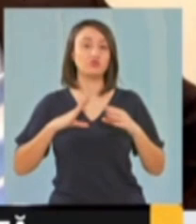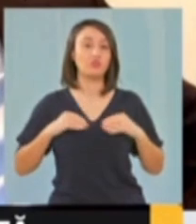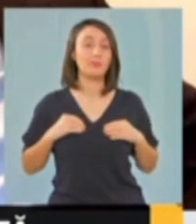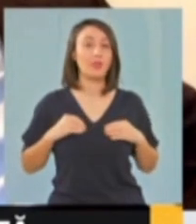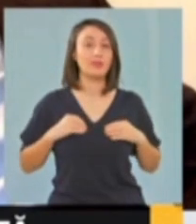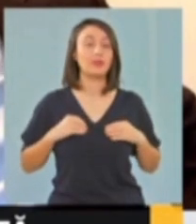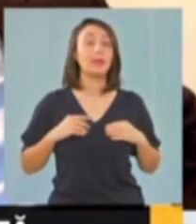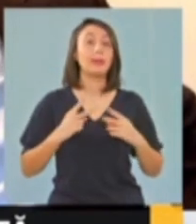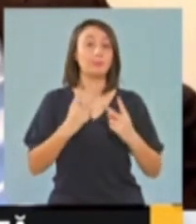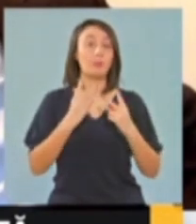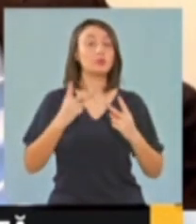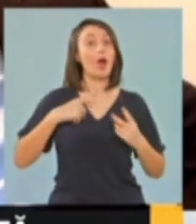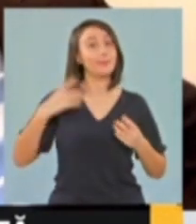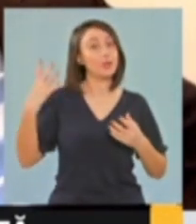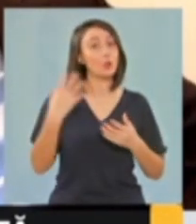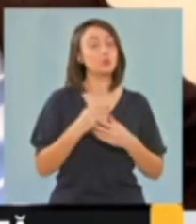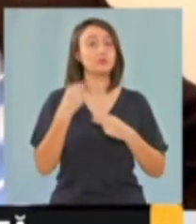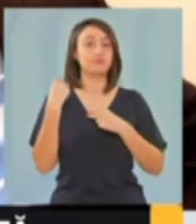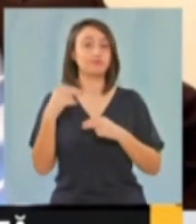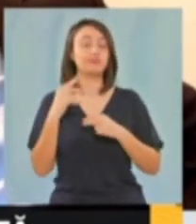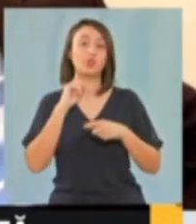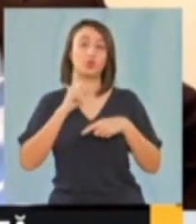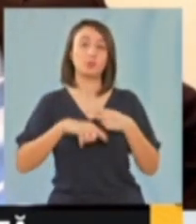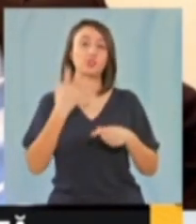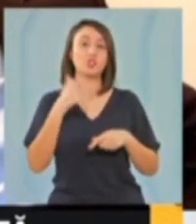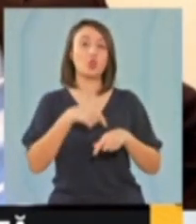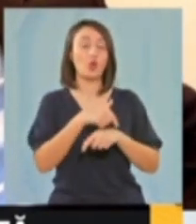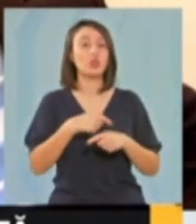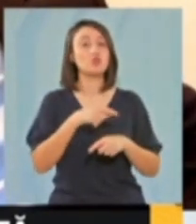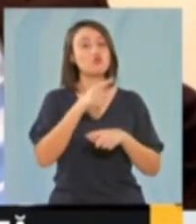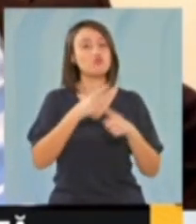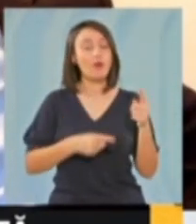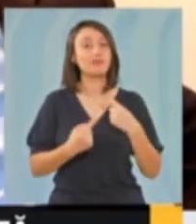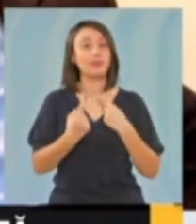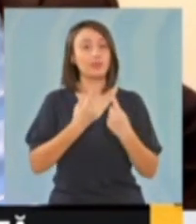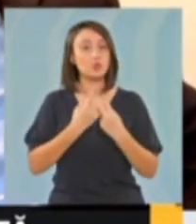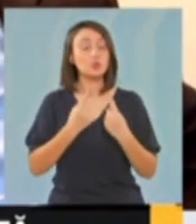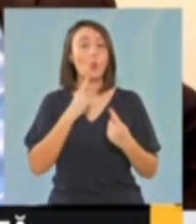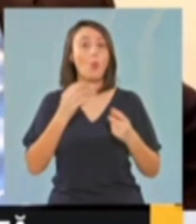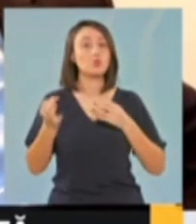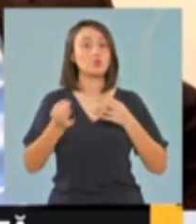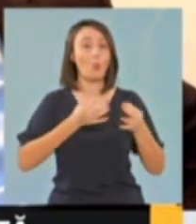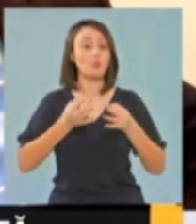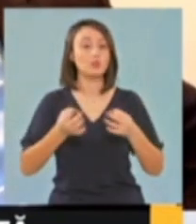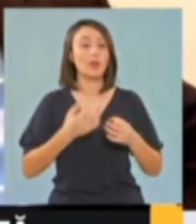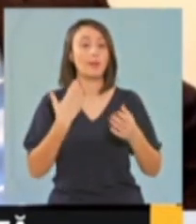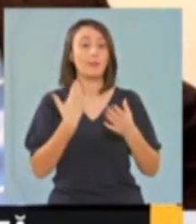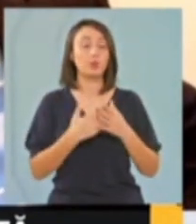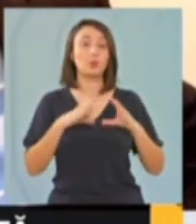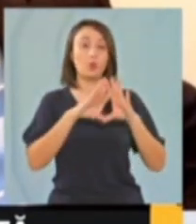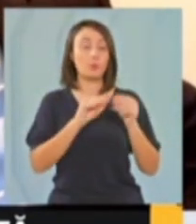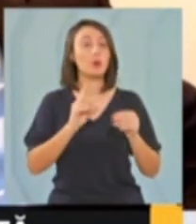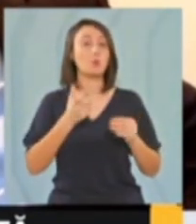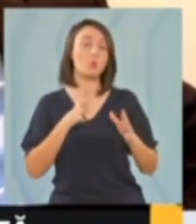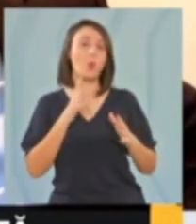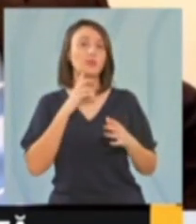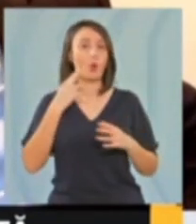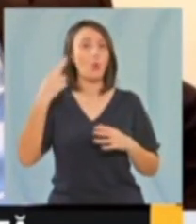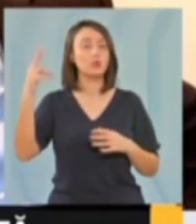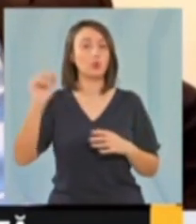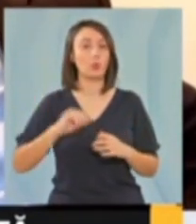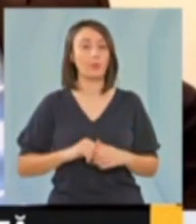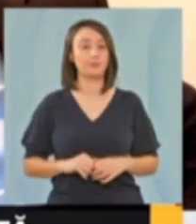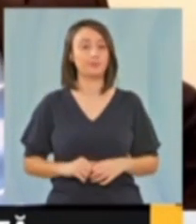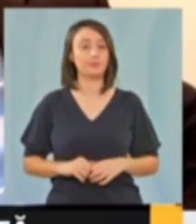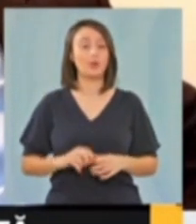Important este că am reușit să ieșim, după cinci ore și jumate de coaliție, cu o soluție pentru români care poate continua și care